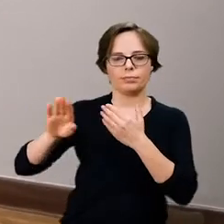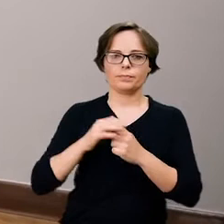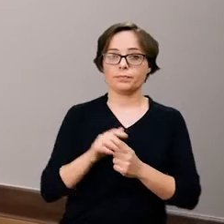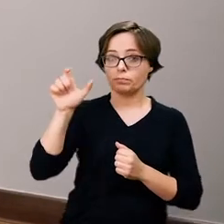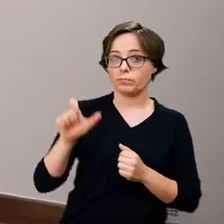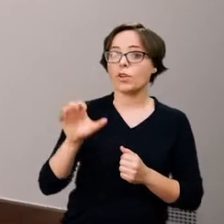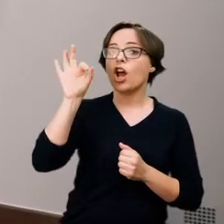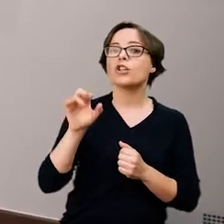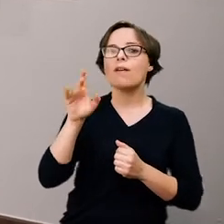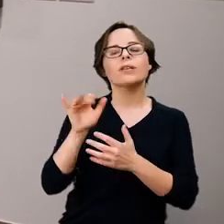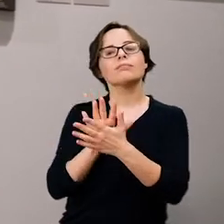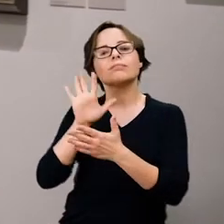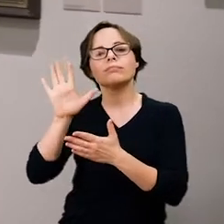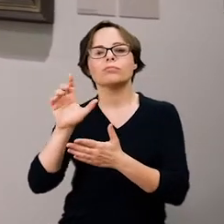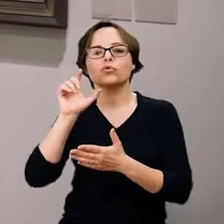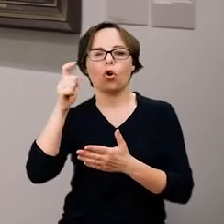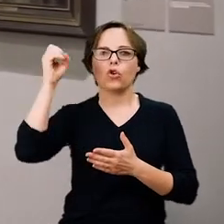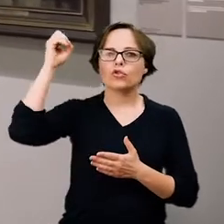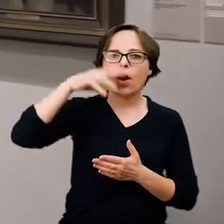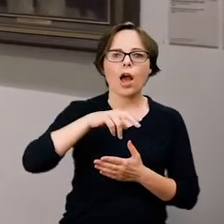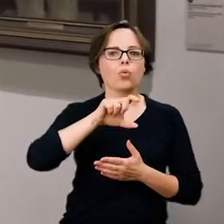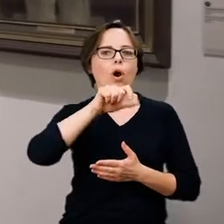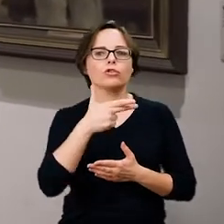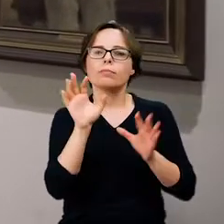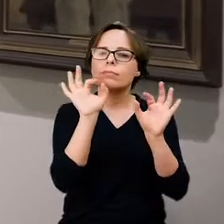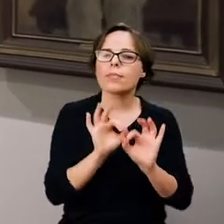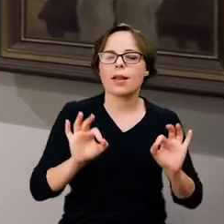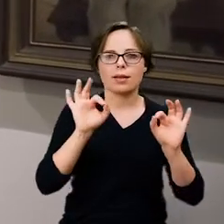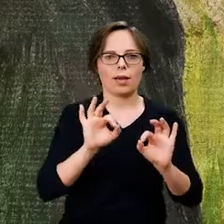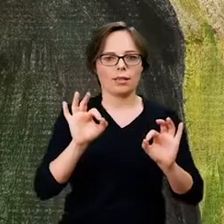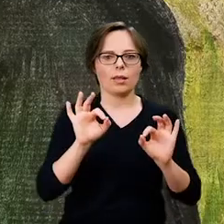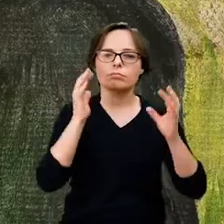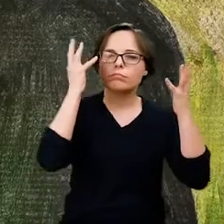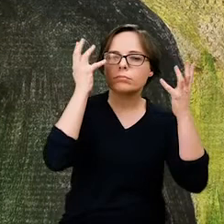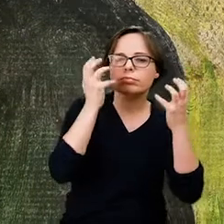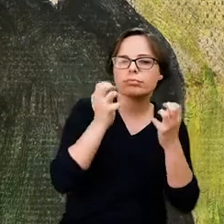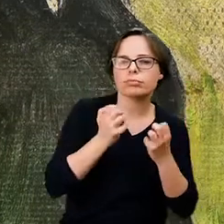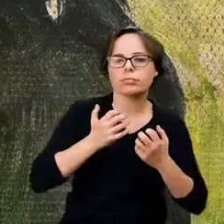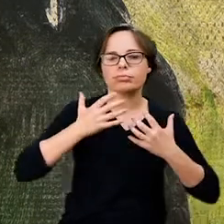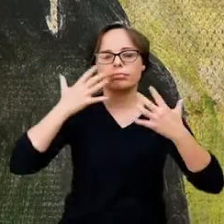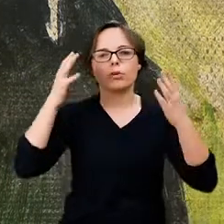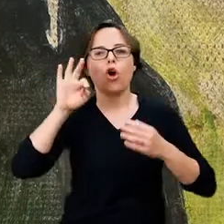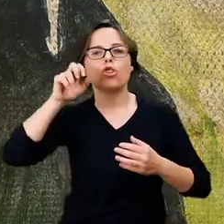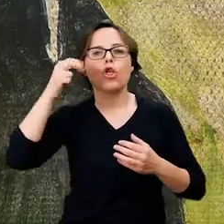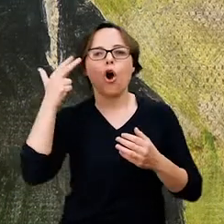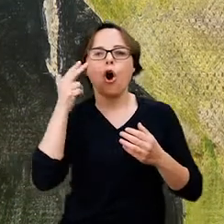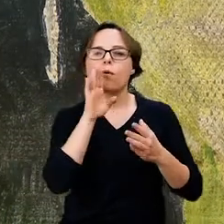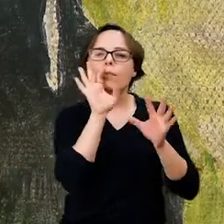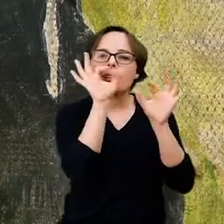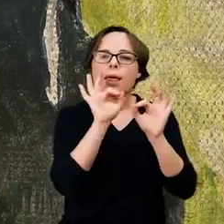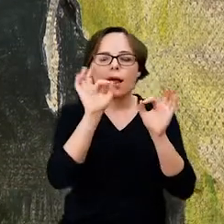Ślewińskiego jest subtelny modelunek światłocieniowy. Delikatna gradacja, niuansowanie tonów,